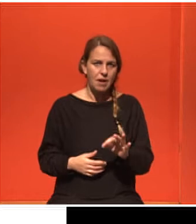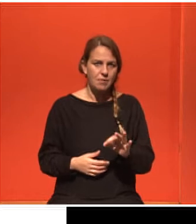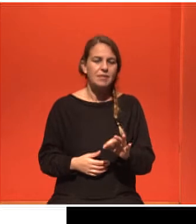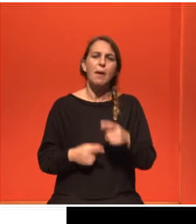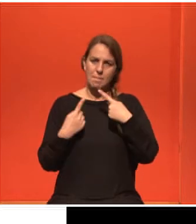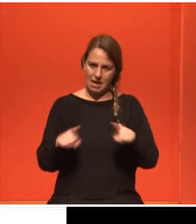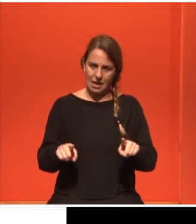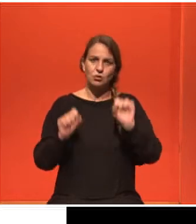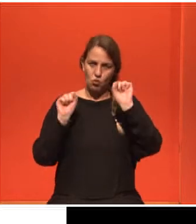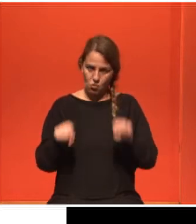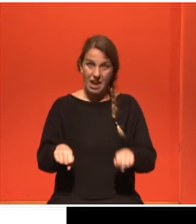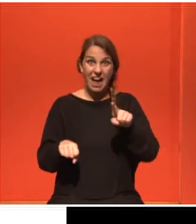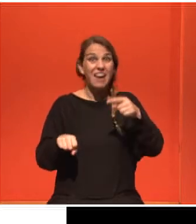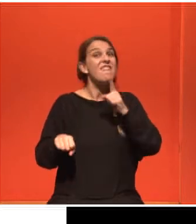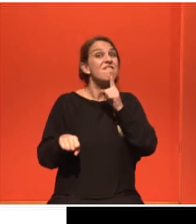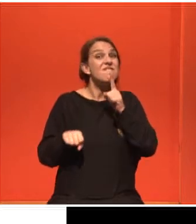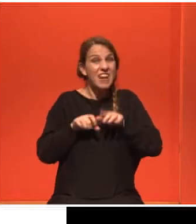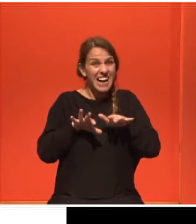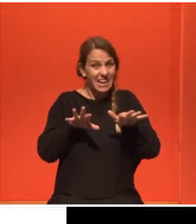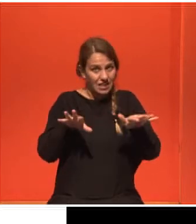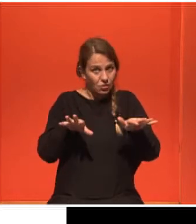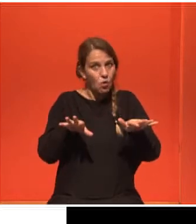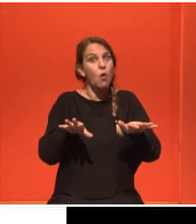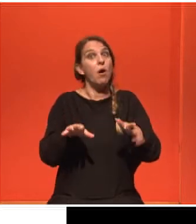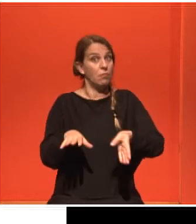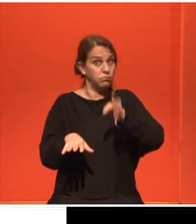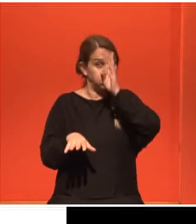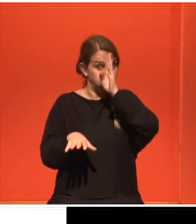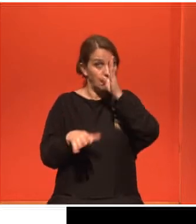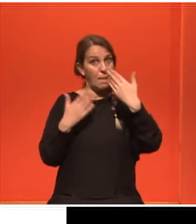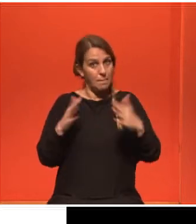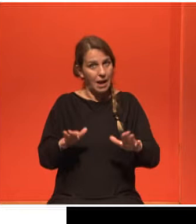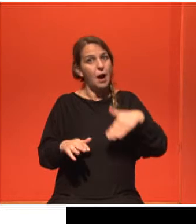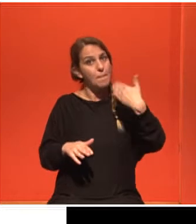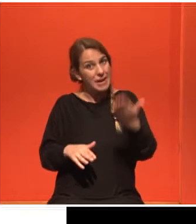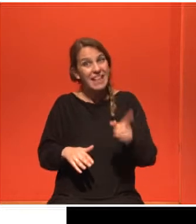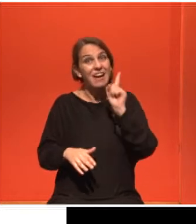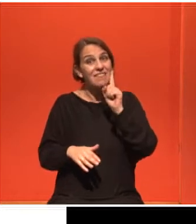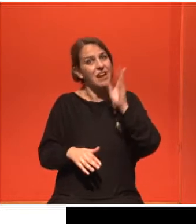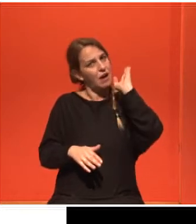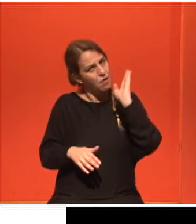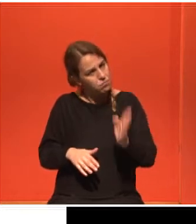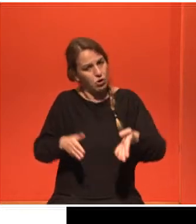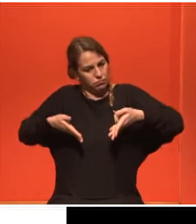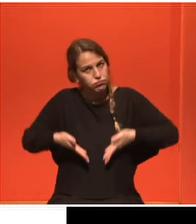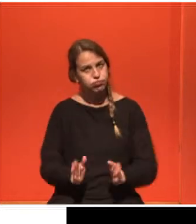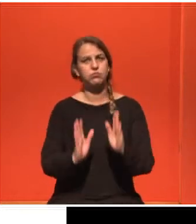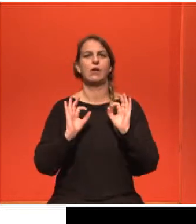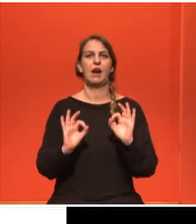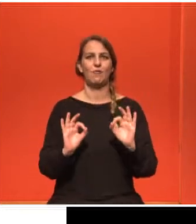ακόμα και σε αυτούς τους καρκίνους υπάρχει δυνατότητα να διαδηρεθεί γονιμότητα και οι γυναίκες και να κοιοφορήσουν και να γεννήσουν υγιεί παιδιά.